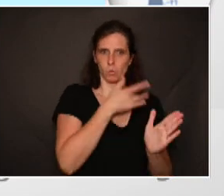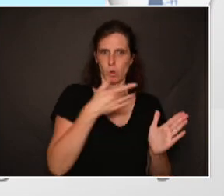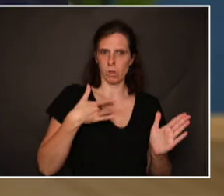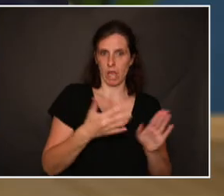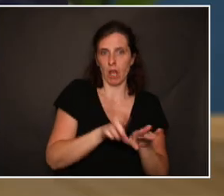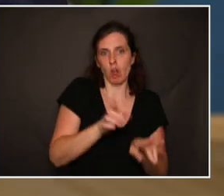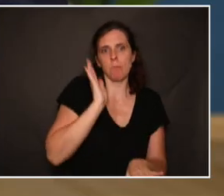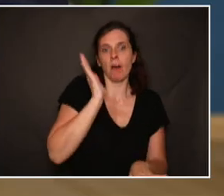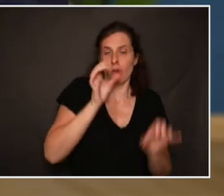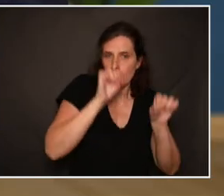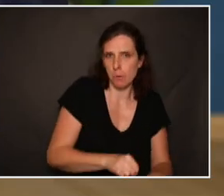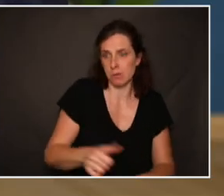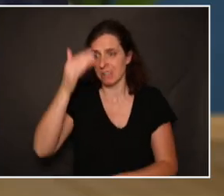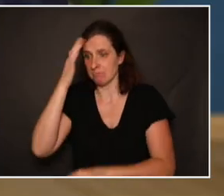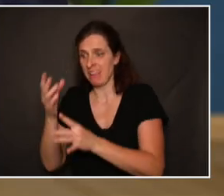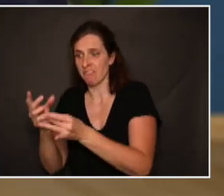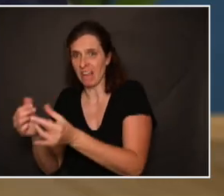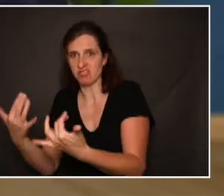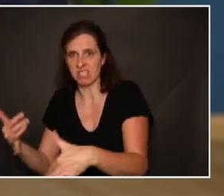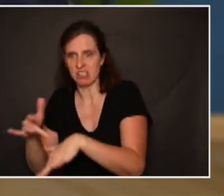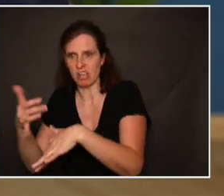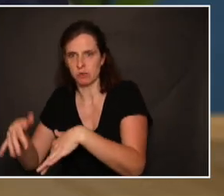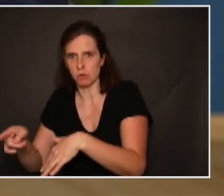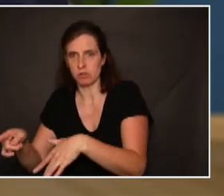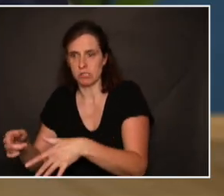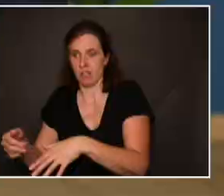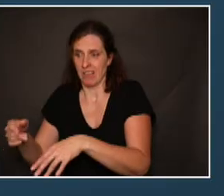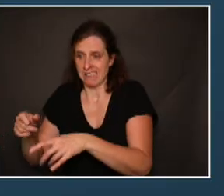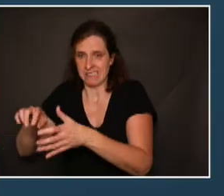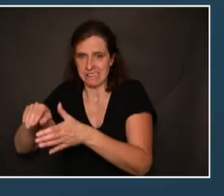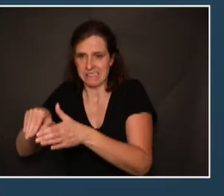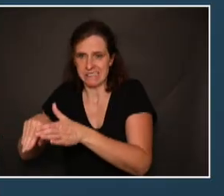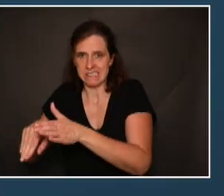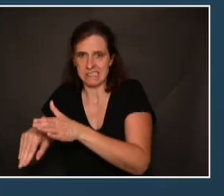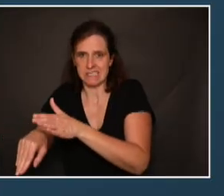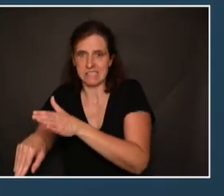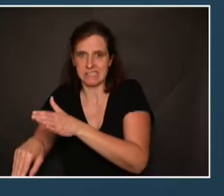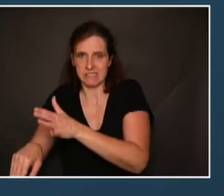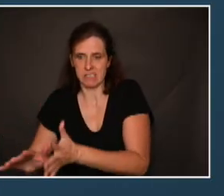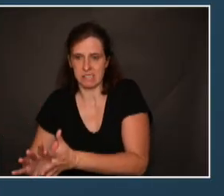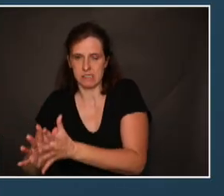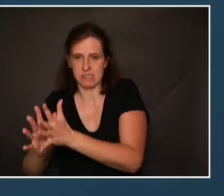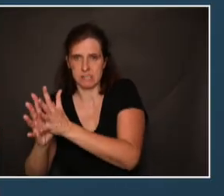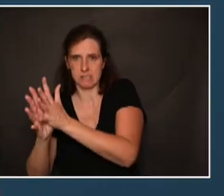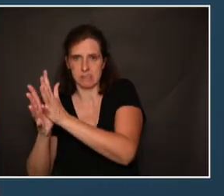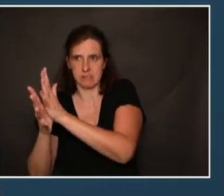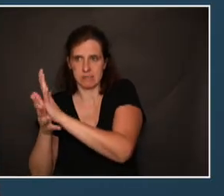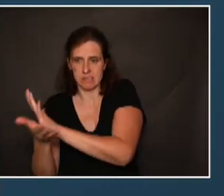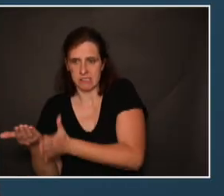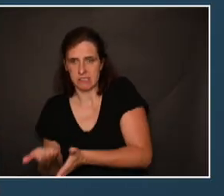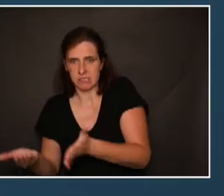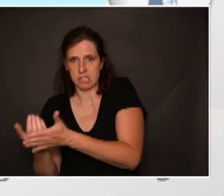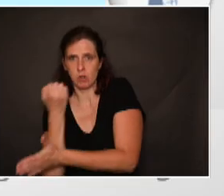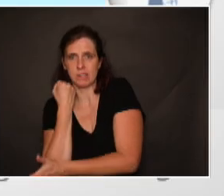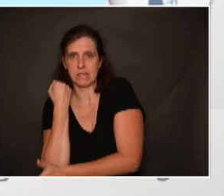antérieur. Alors que si elle se fragilise, son état va se dégrader et va se retrouver dans un état de